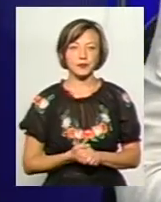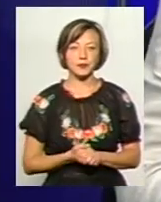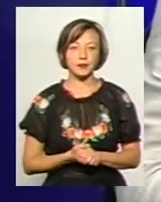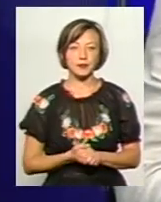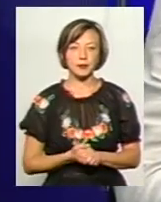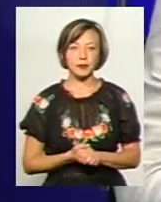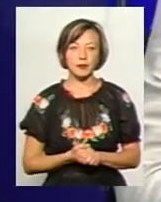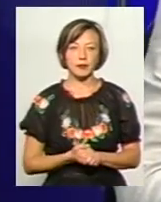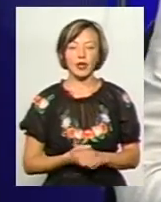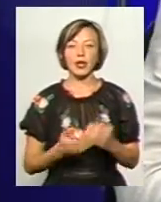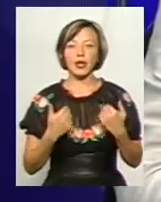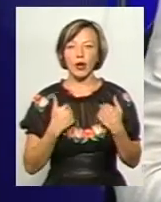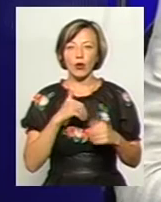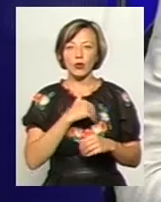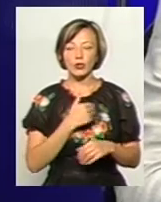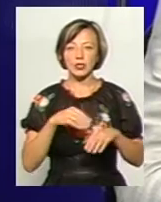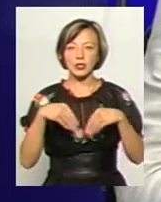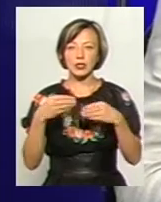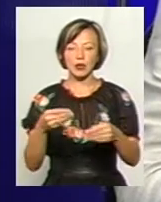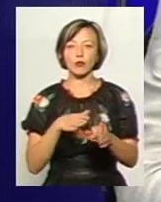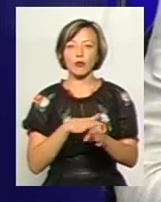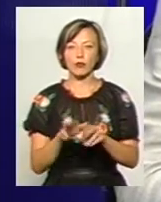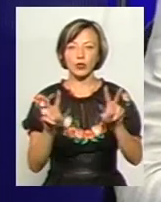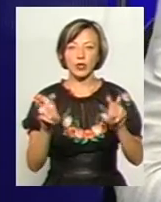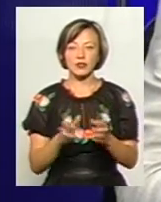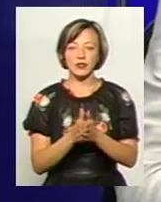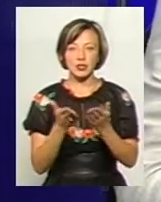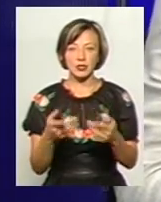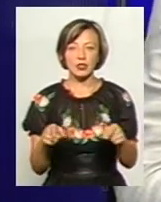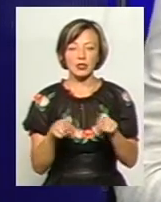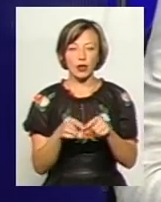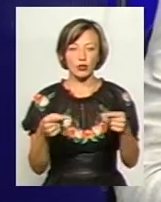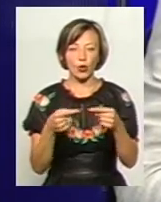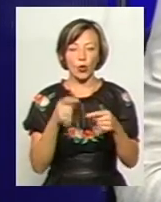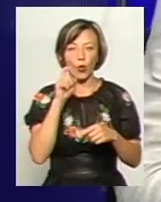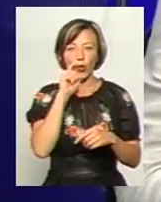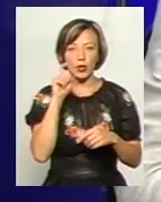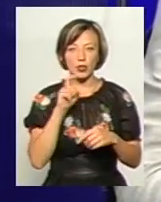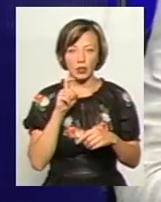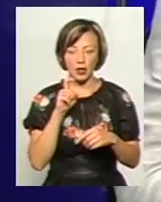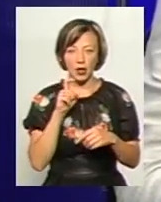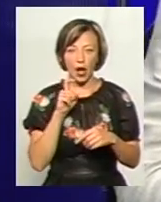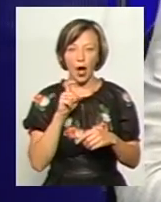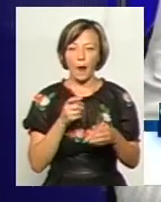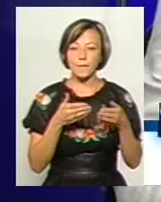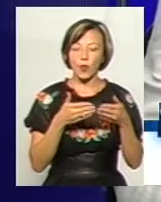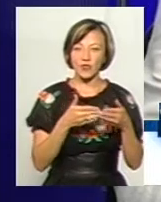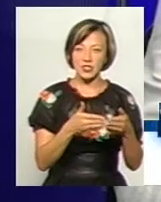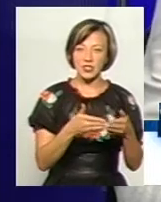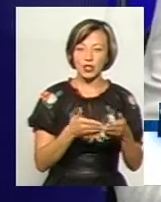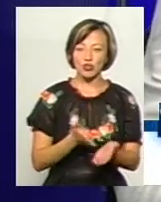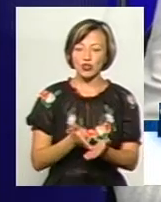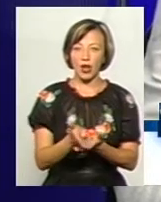назву повну дати спочатку книги. Вона називалась так точно – «Україна провінційна, шлях від